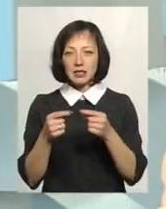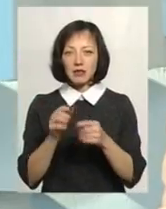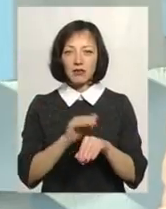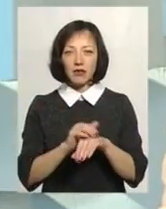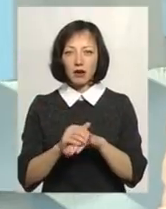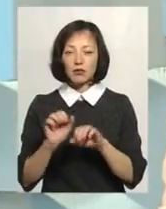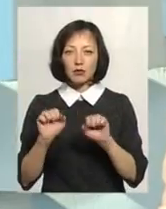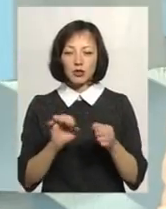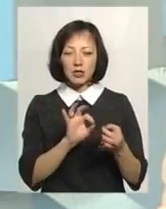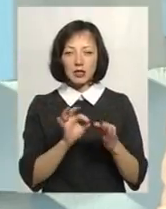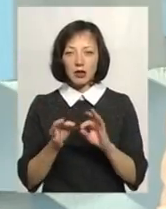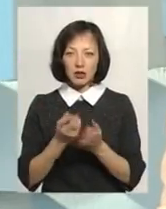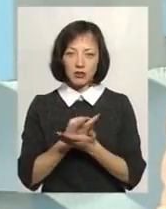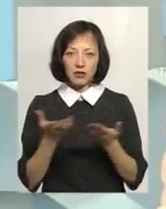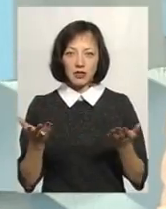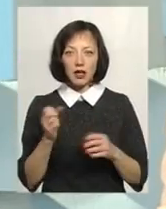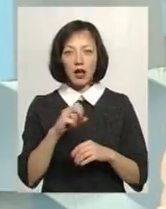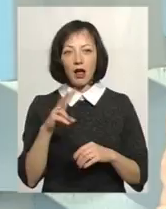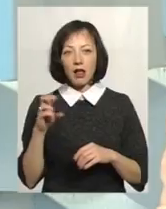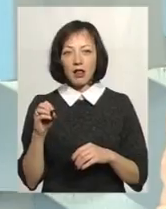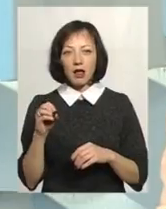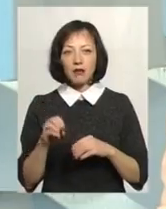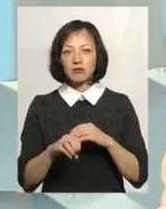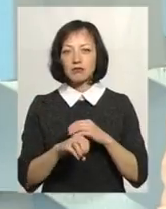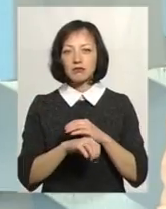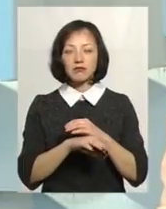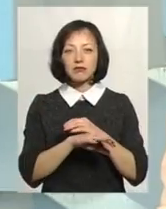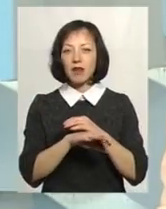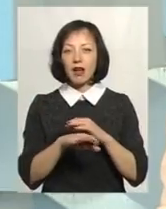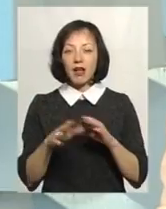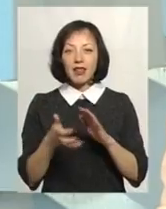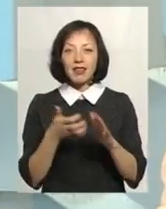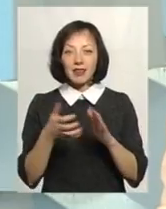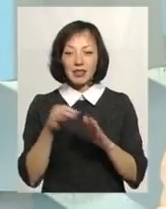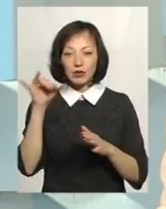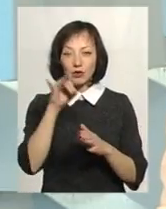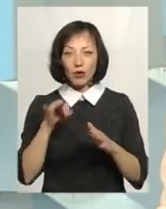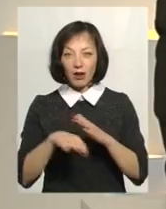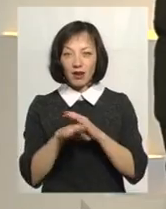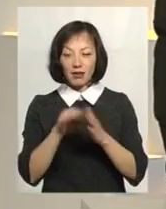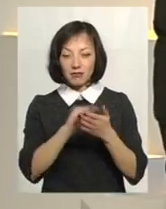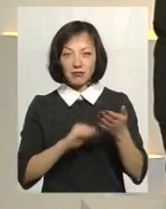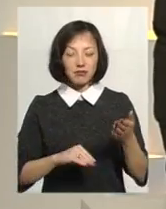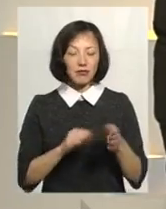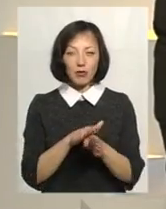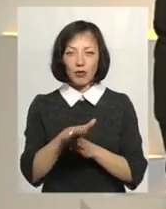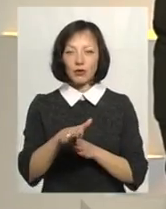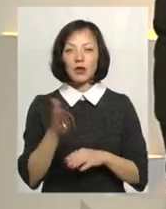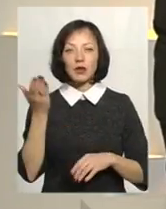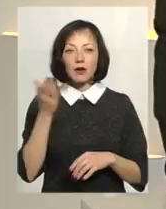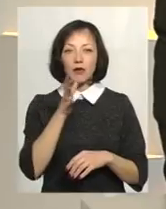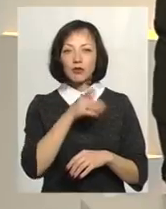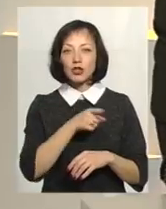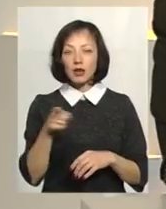ми можемо найдетальніше висвітлити. Але білих плям безліч. От саме про білі плями цікаво. В той час, поки